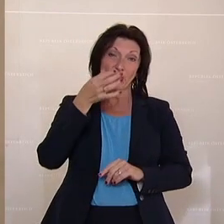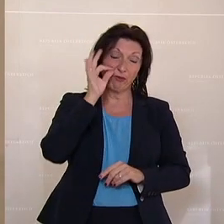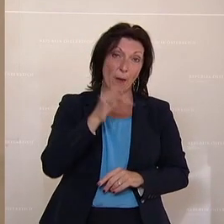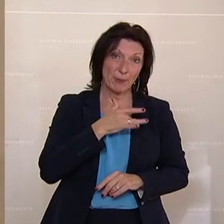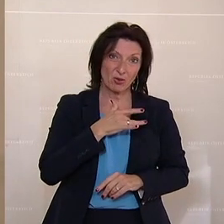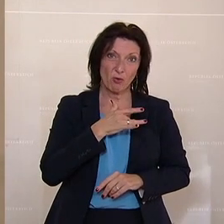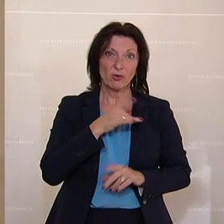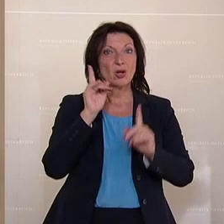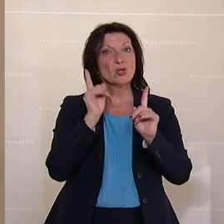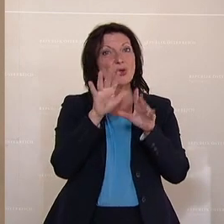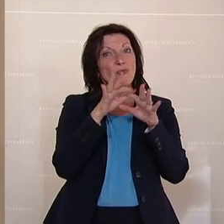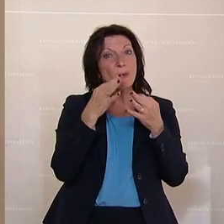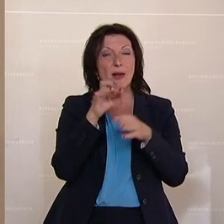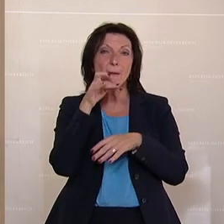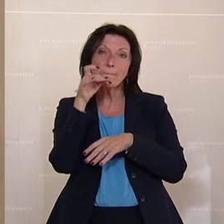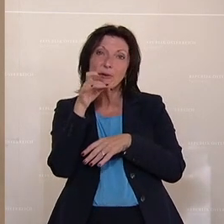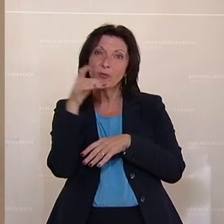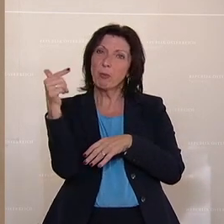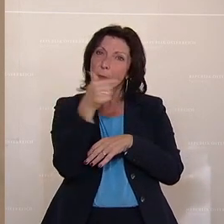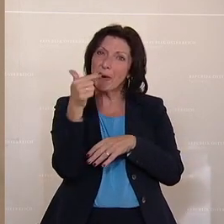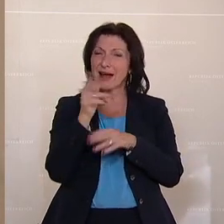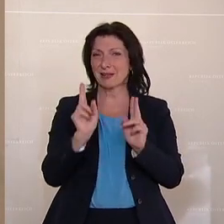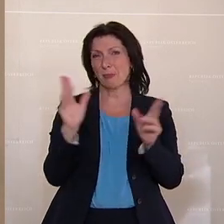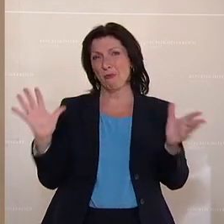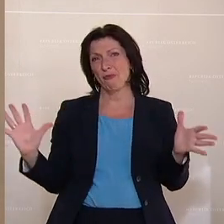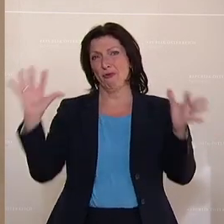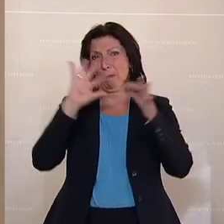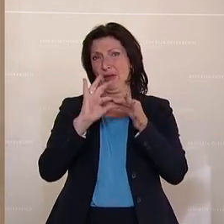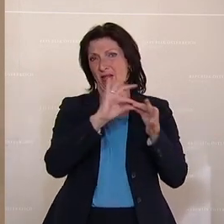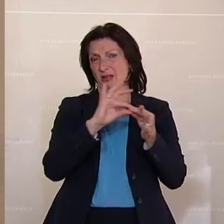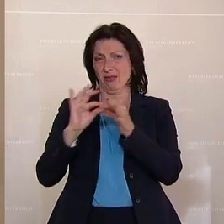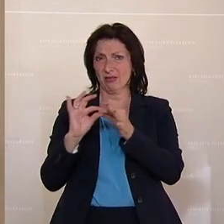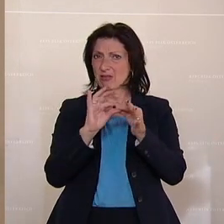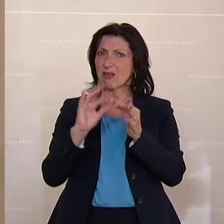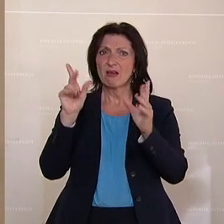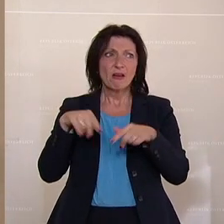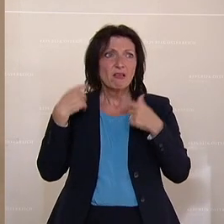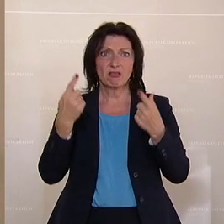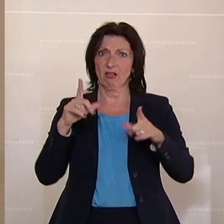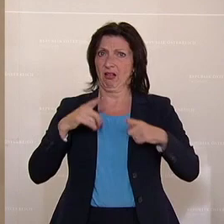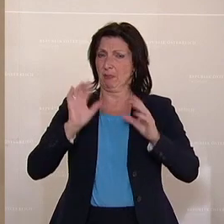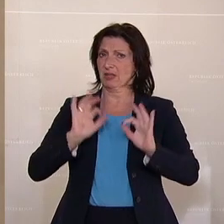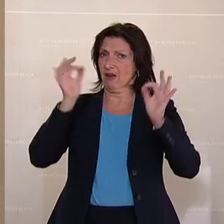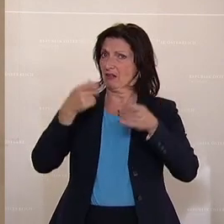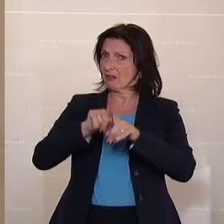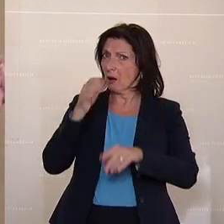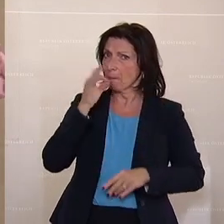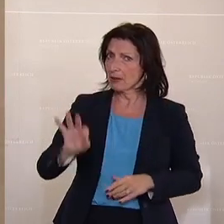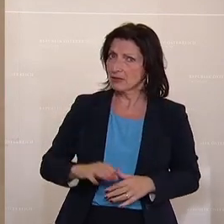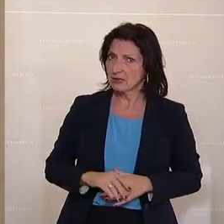Vereinbarkeit von Familie und Beruf wäre eine bessere. Es würde sich daran auch eine höhere Lebensqualität anschließen.